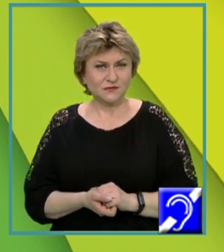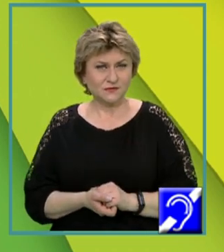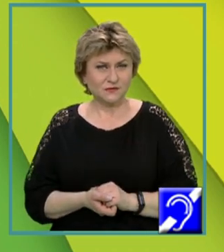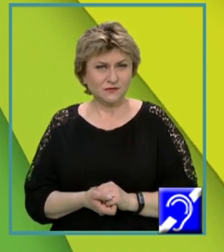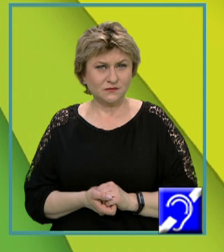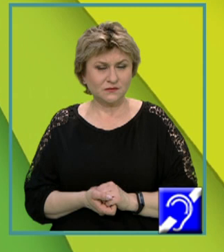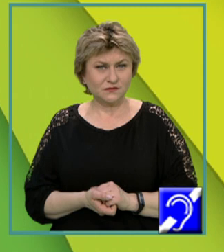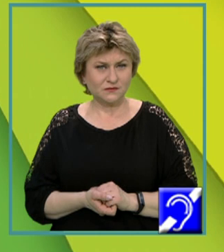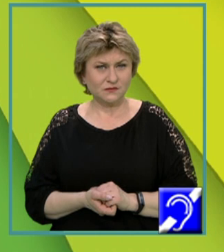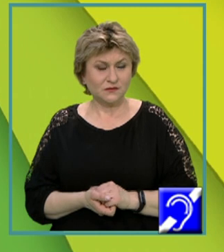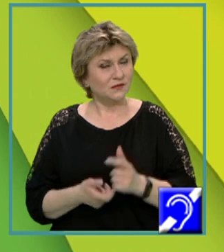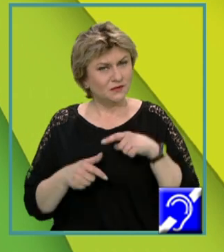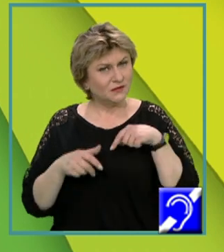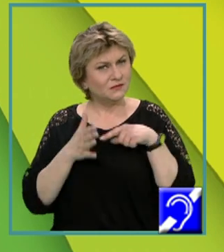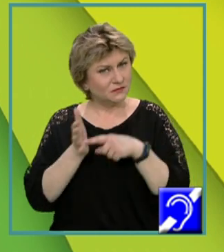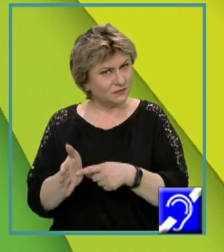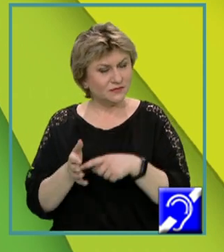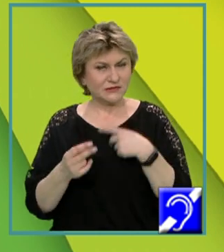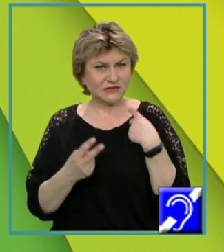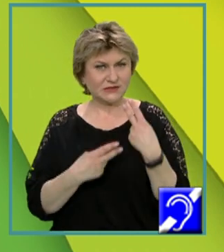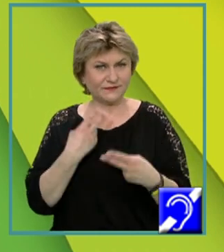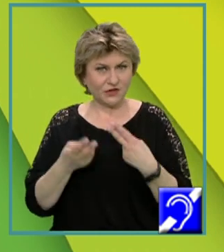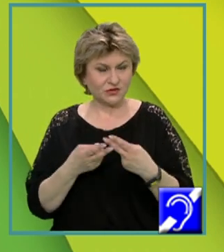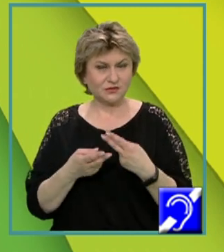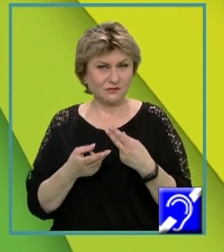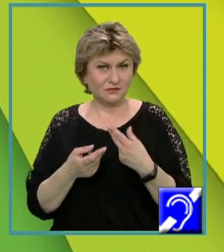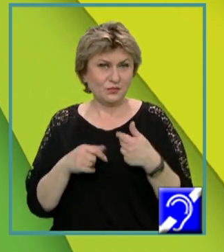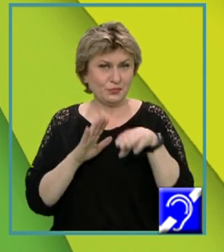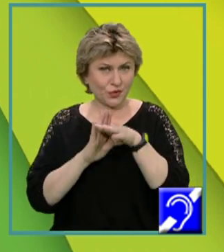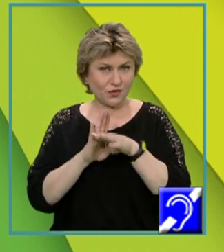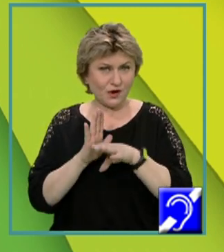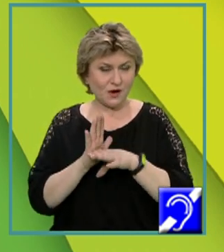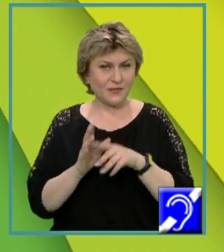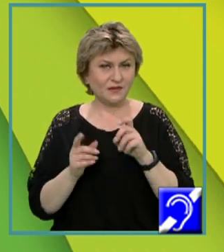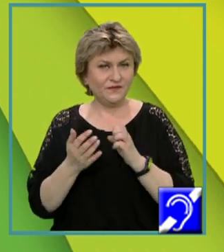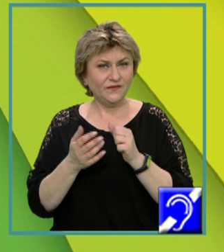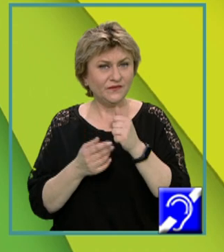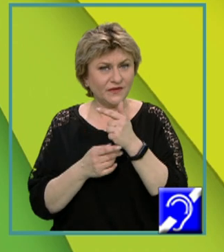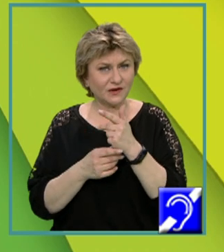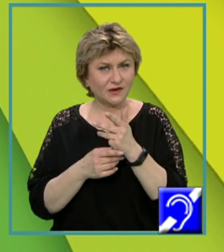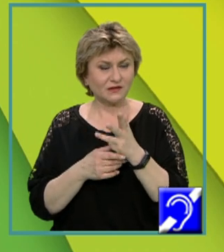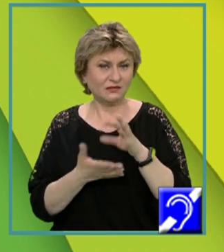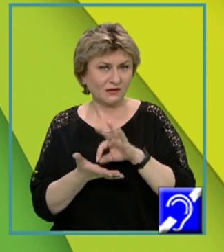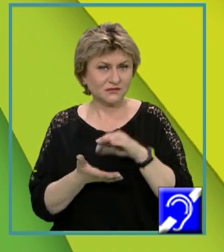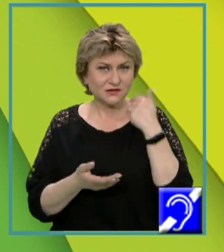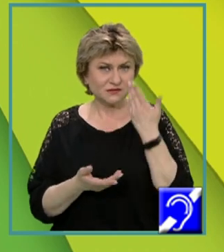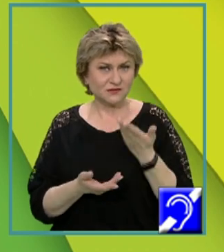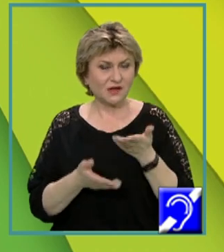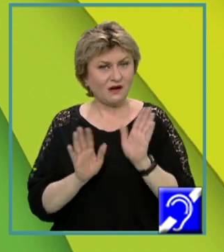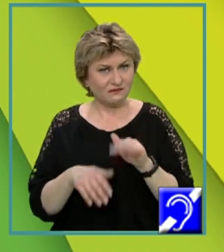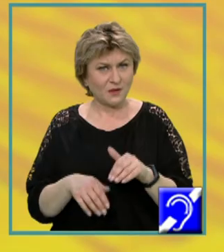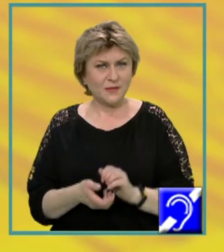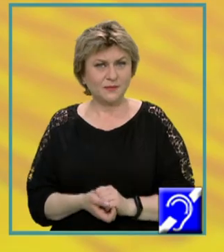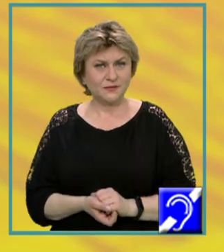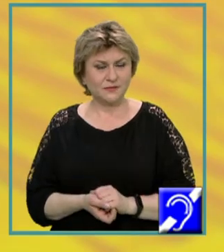Sigur, indicat este să folosim subprograme de fiecare dată când avem